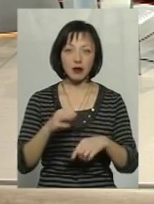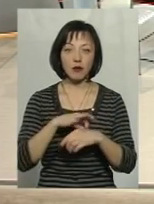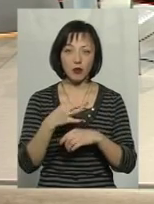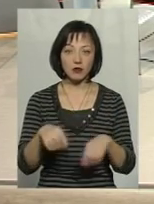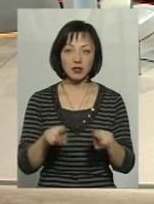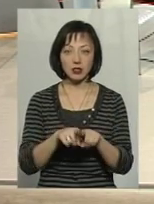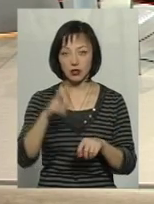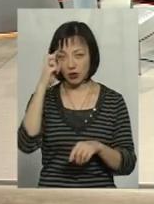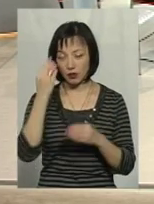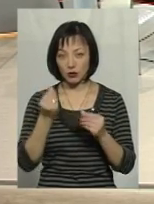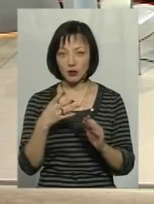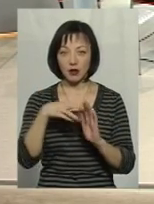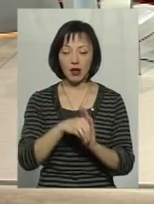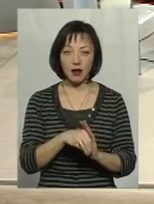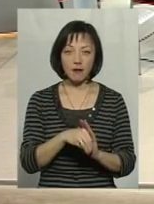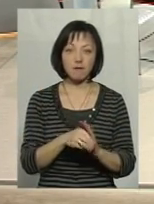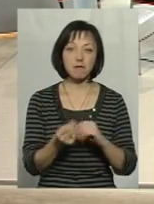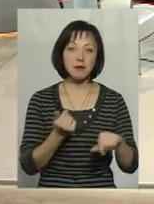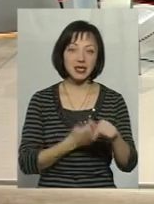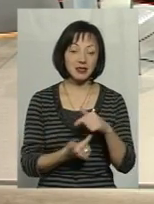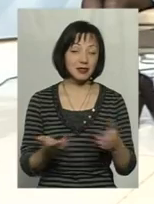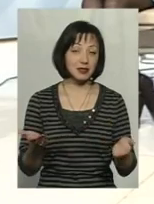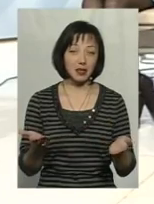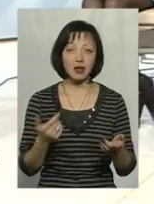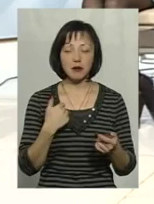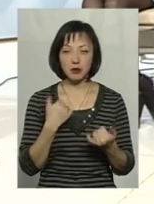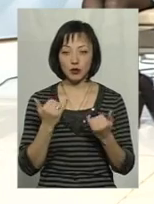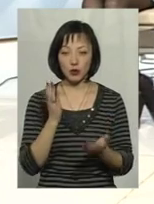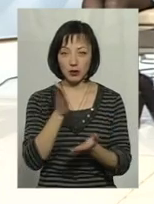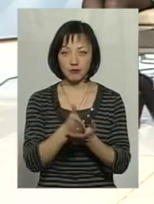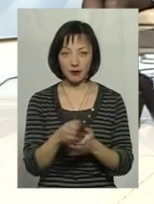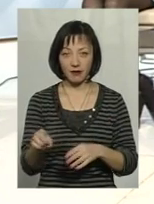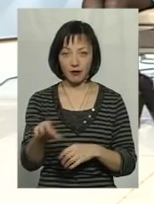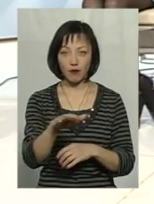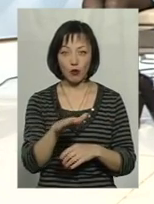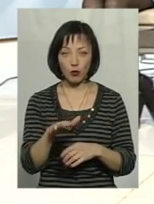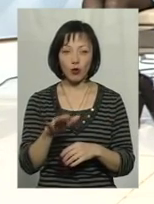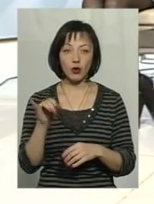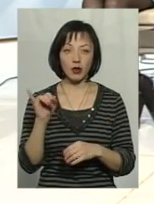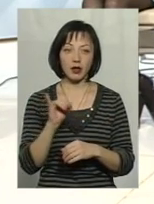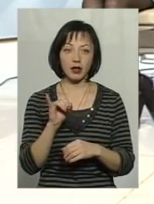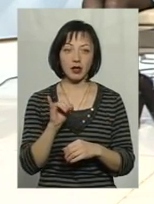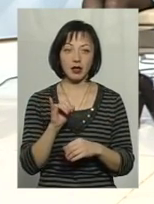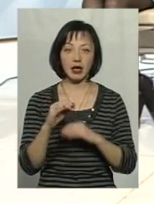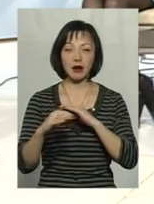-таки державні кошти, у приватний бізнес. Ну, ми сьогодні рухаємося в Європу і рівняємося